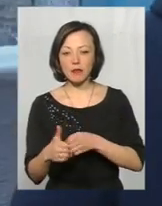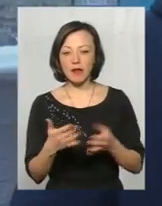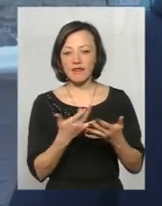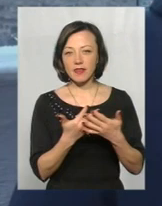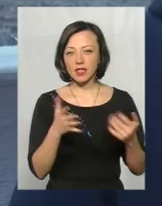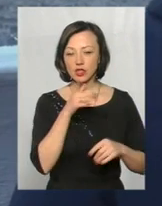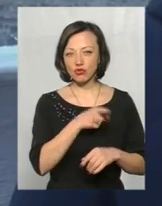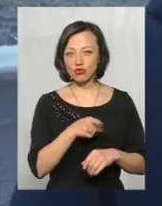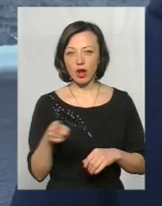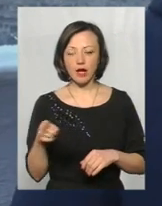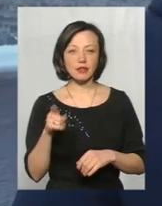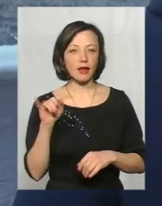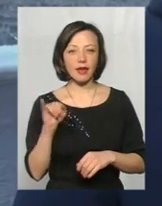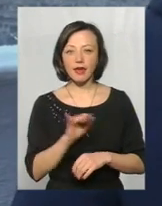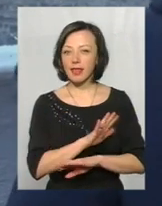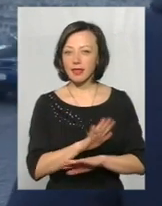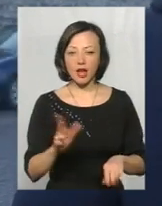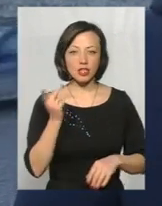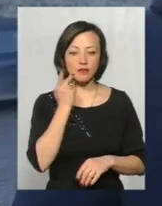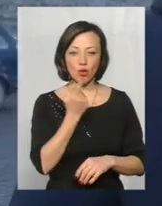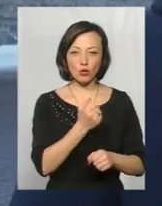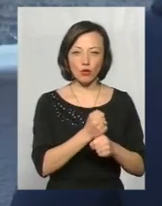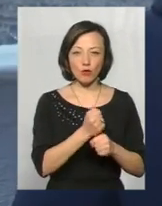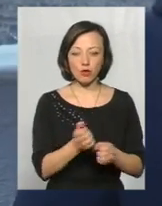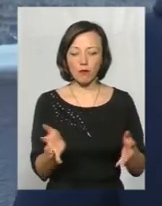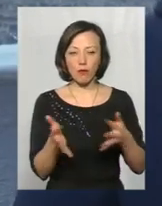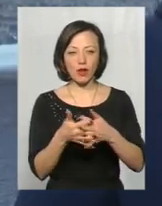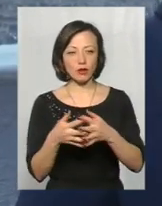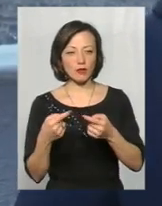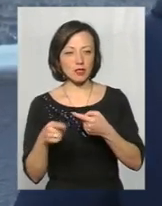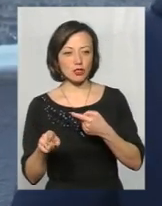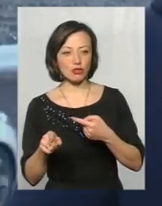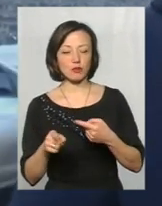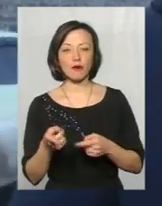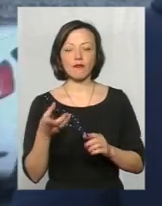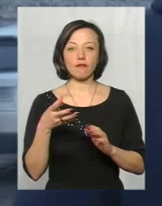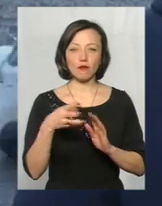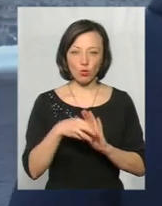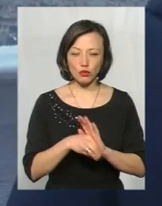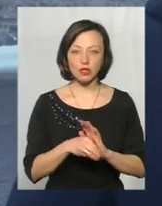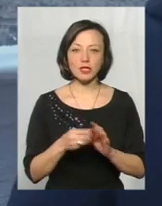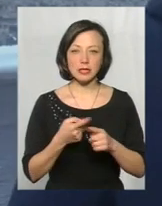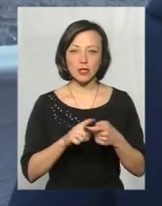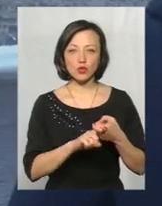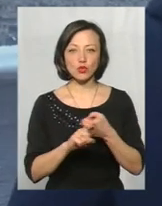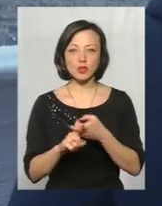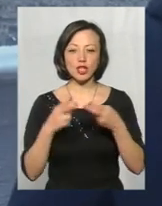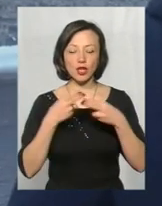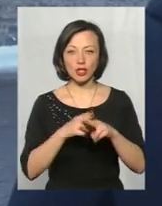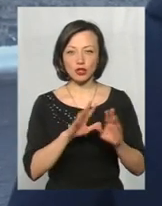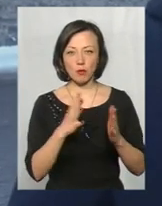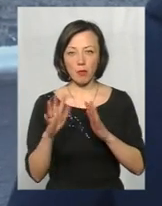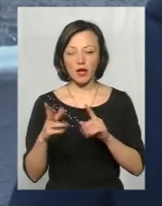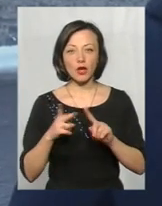часи і не завжди одні роботи якимось чином поєднувалися з іншими. В тому числі затрукаються і технічних моментів. І